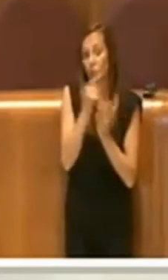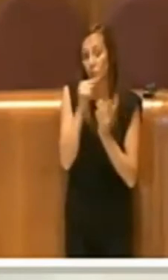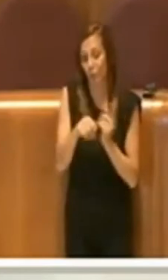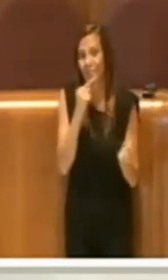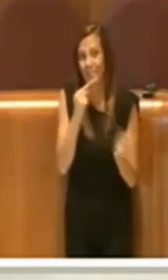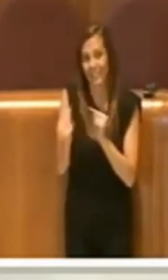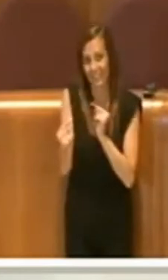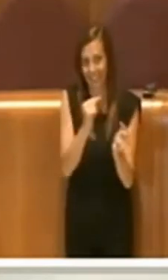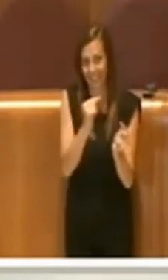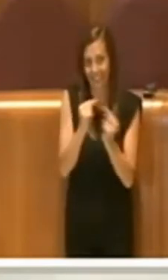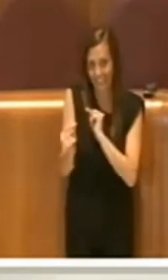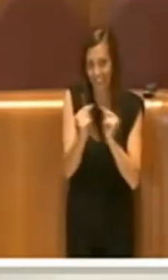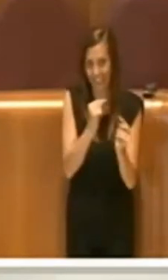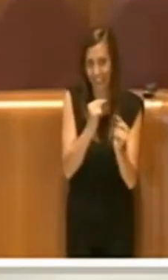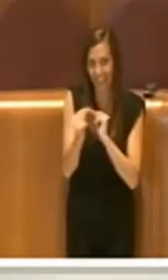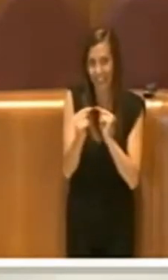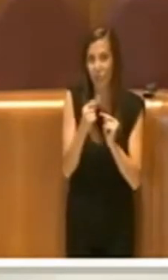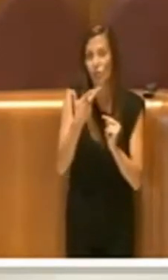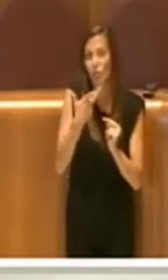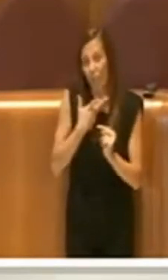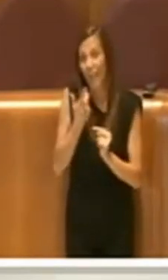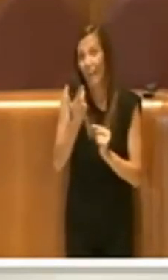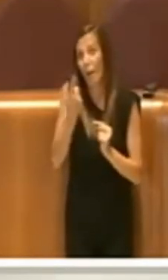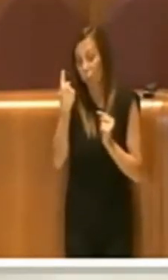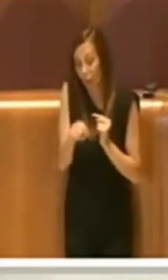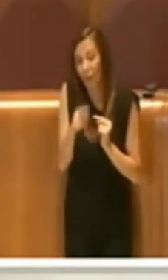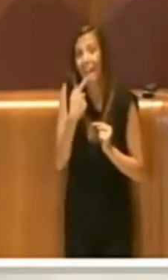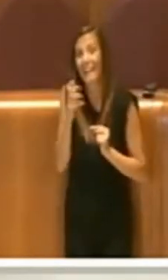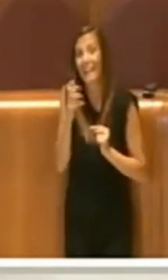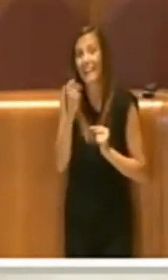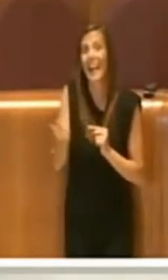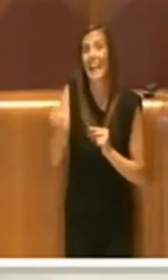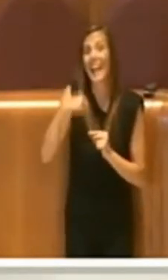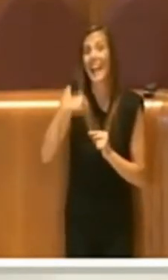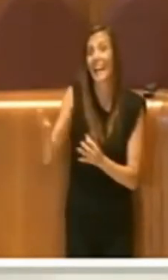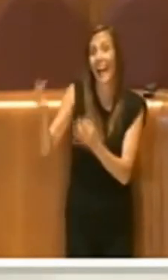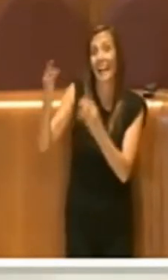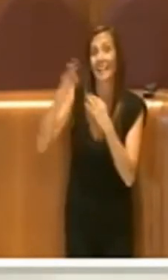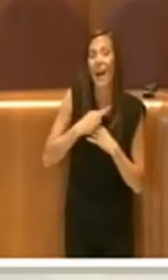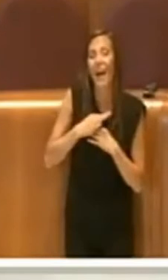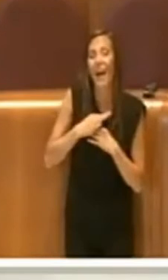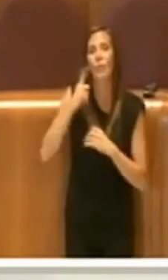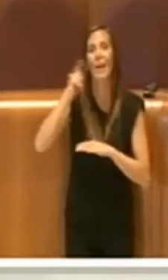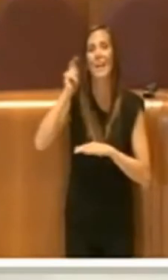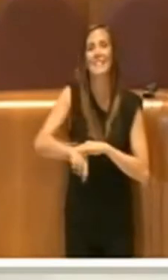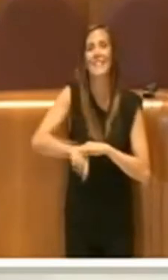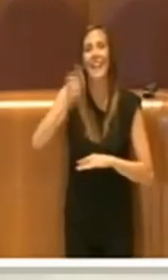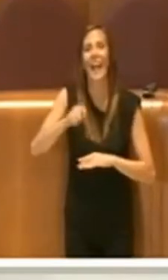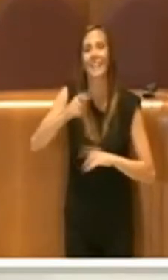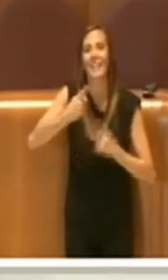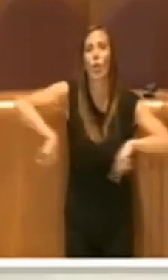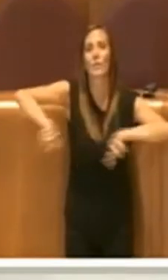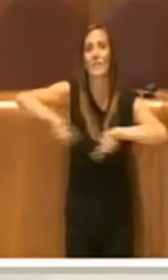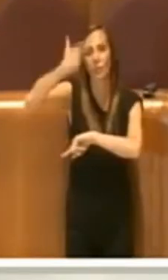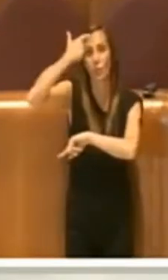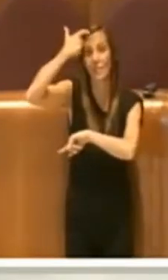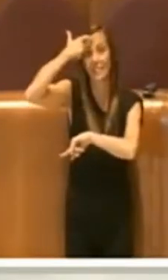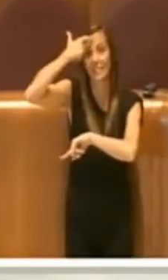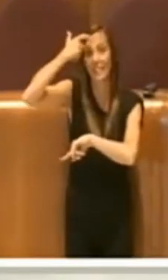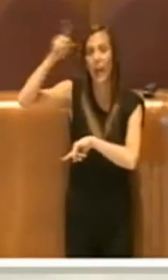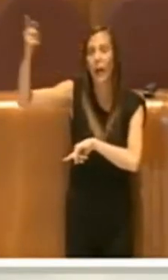su questo ci sono dei ricorsi. Ieri è arrivata una sentenza del Consiglio di Stato, ma che non dà